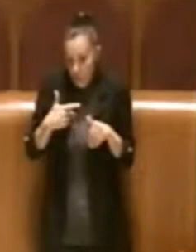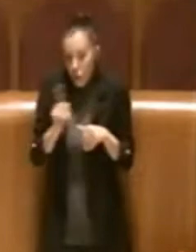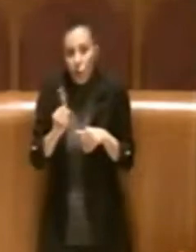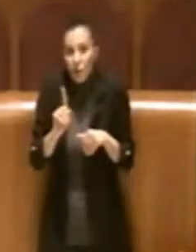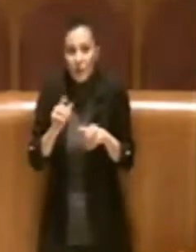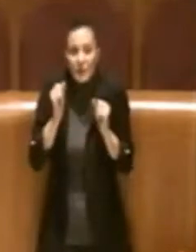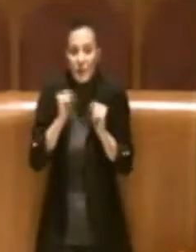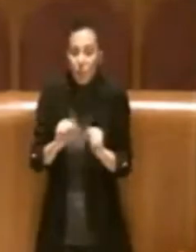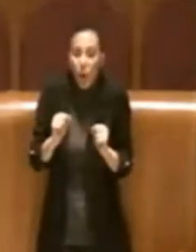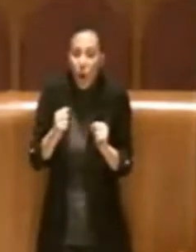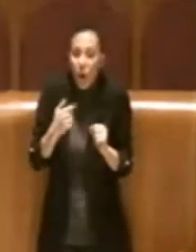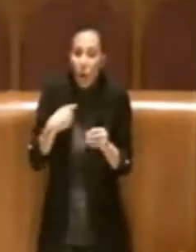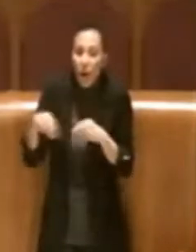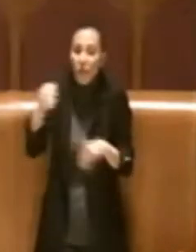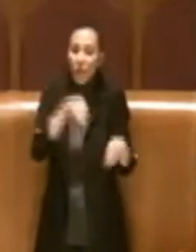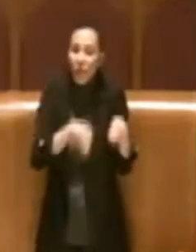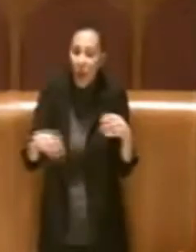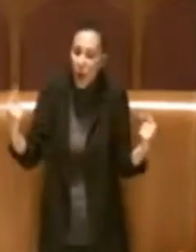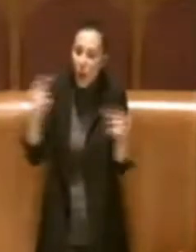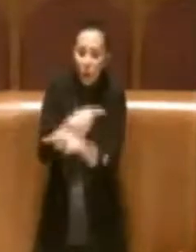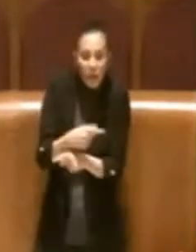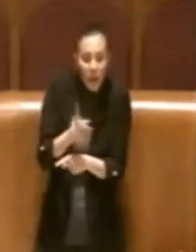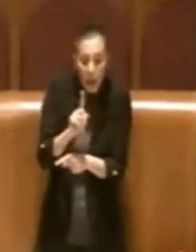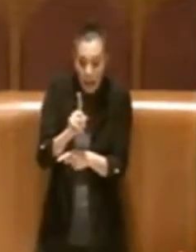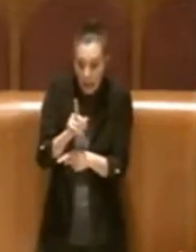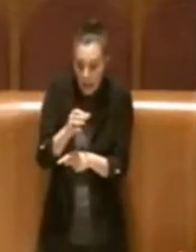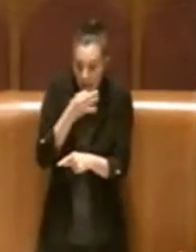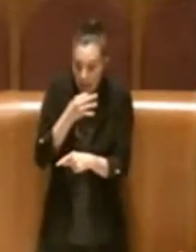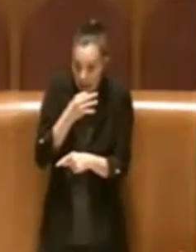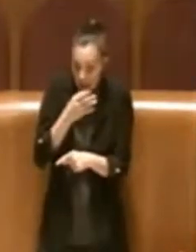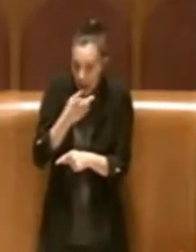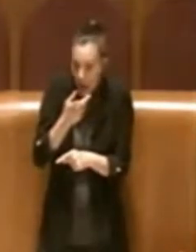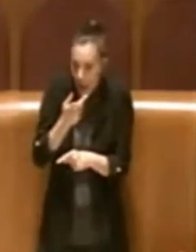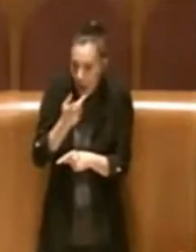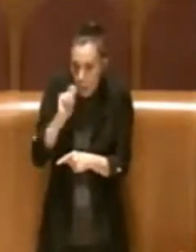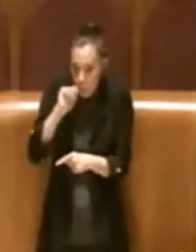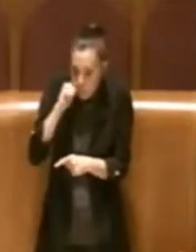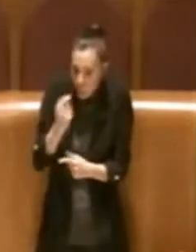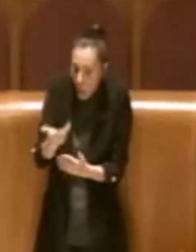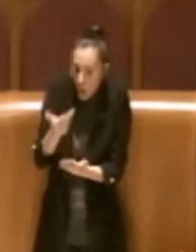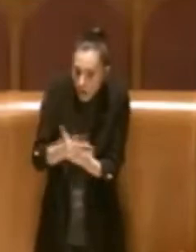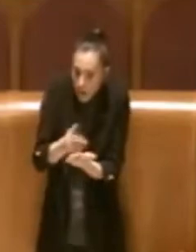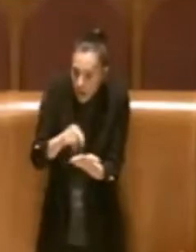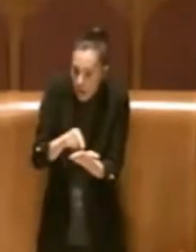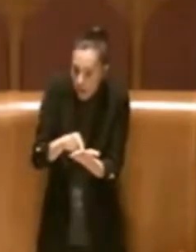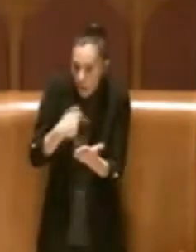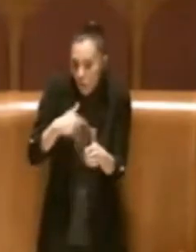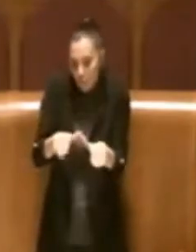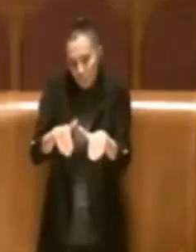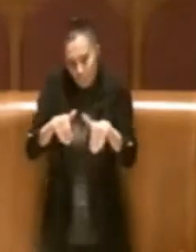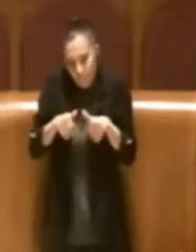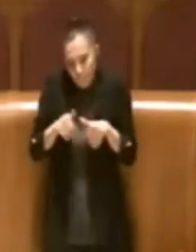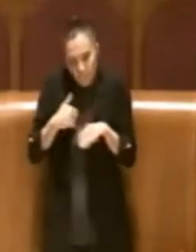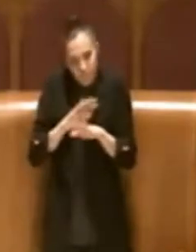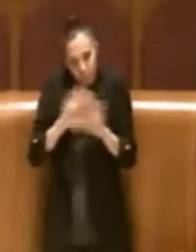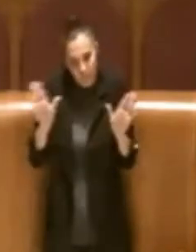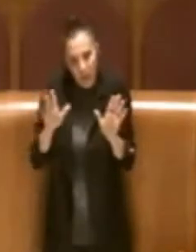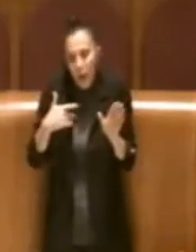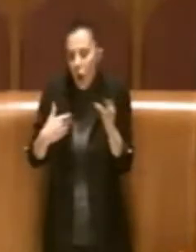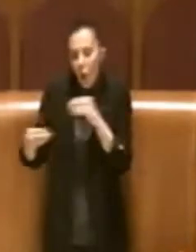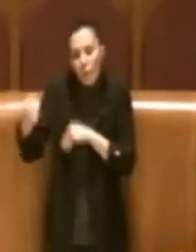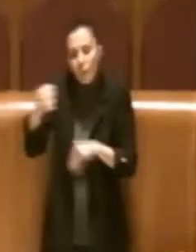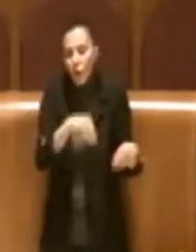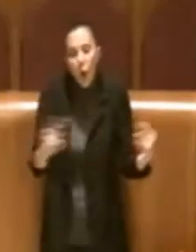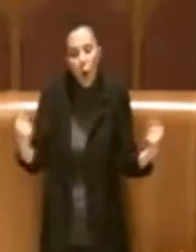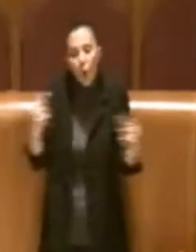votare contrario perché l'intento è buono. Quindi ci asterremo perché l'intento è buono, ma non possiamo votare